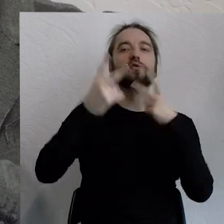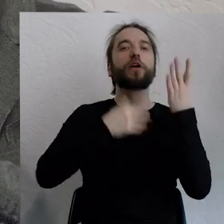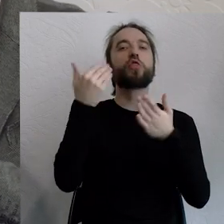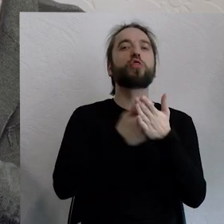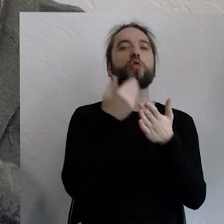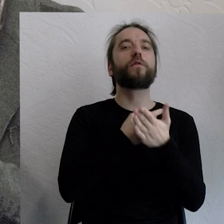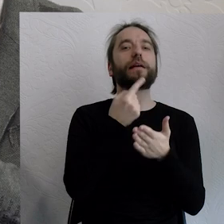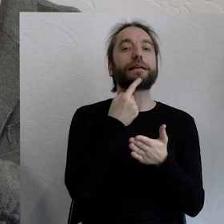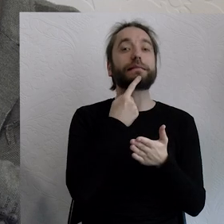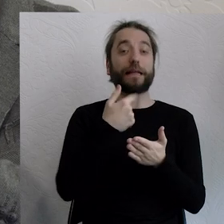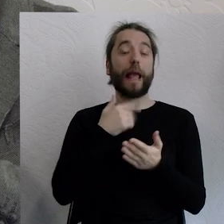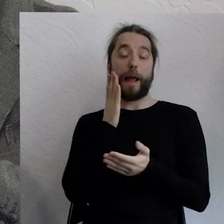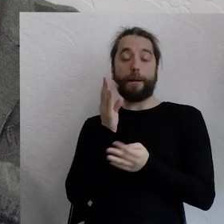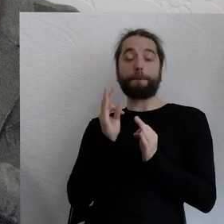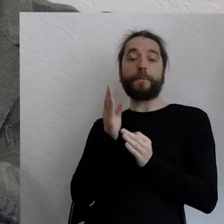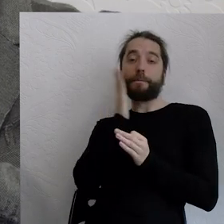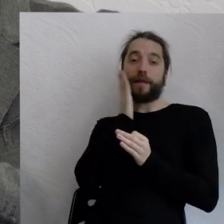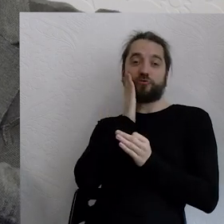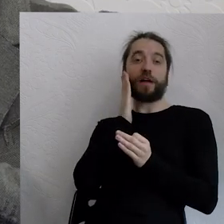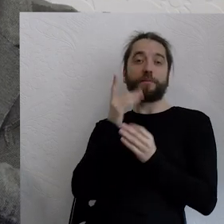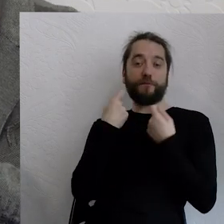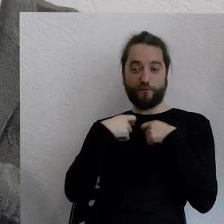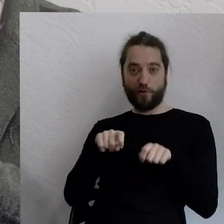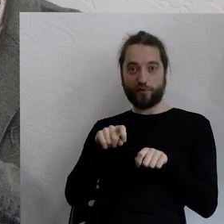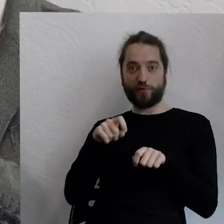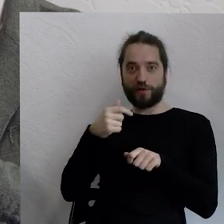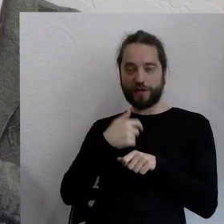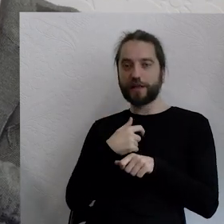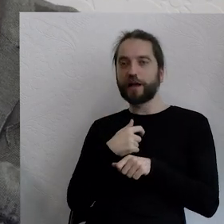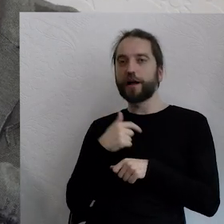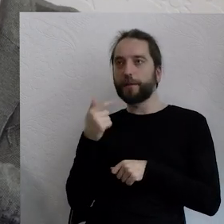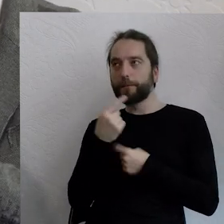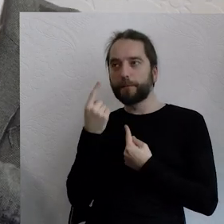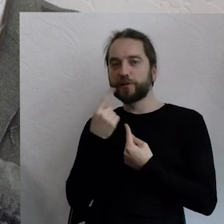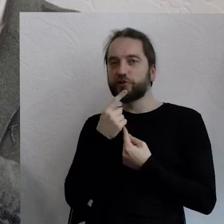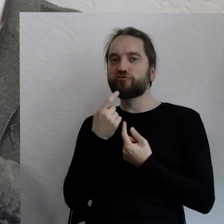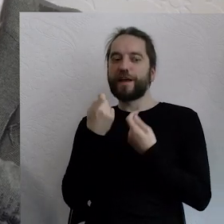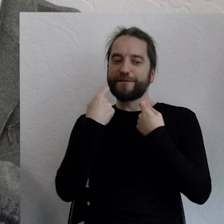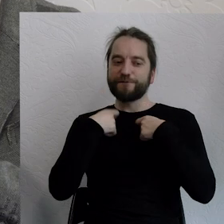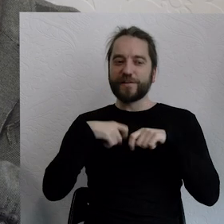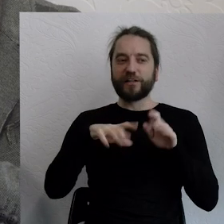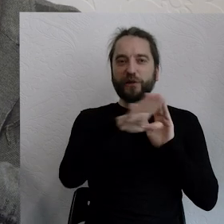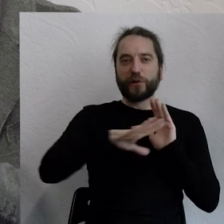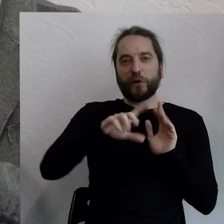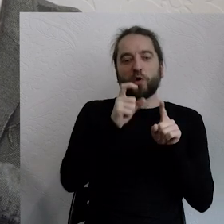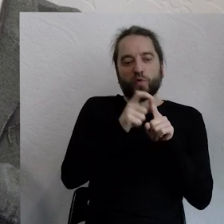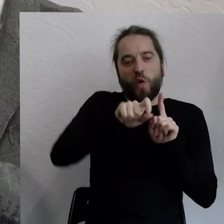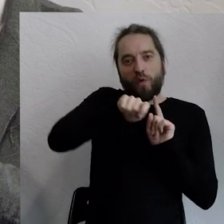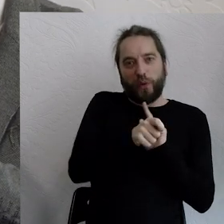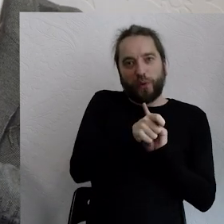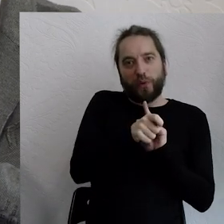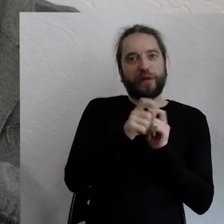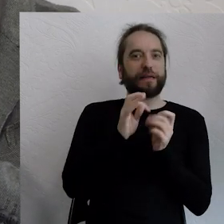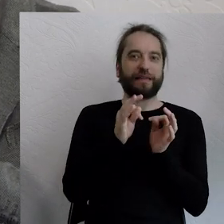języka. jako mieszkaniec wsi, uważam, że w ogóle musimy zoperacjonalizować nowe pojęcie wsi. Czuję się wręcz